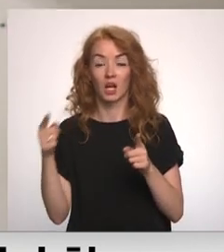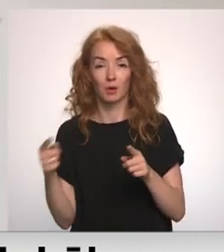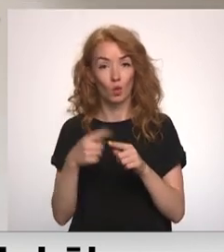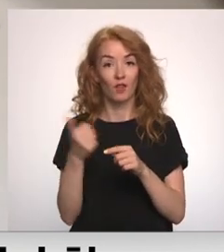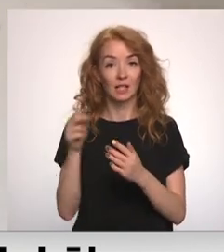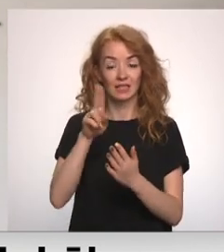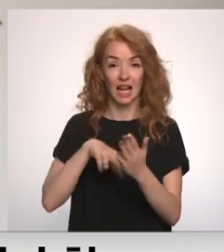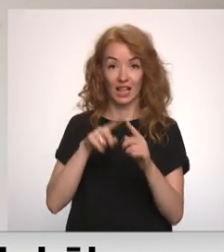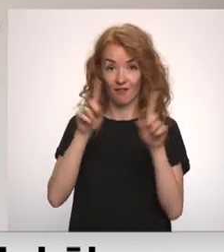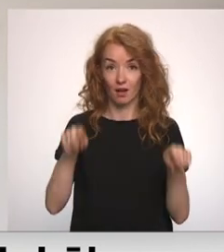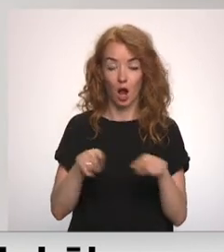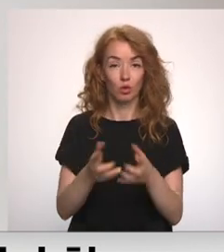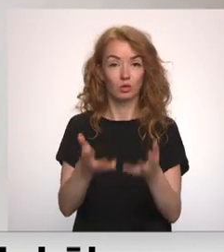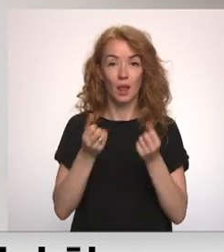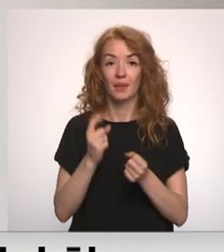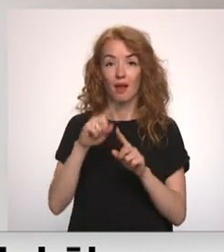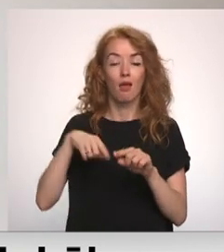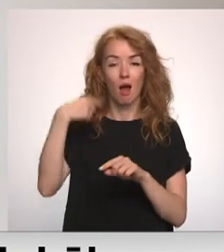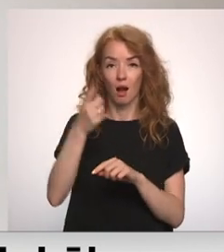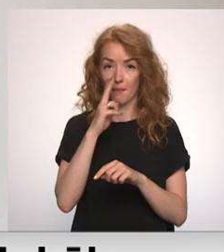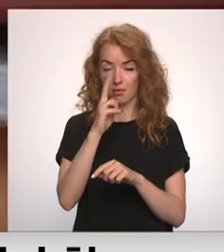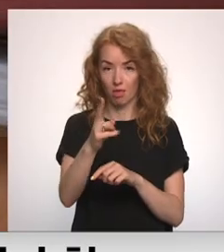certifikātus saņems vienu nākamnedēļu.